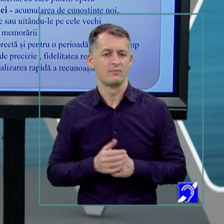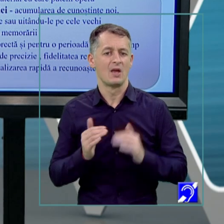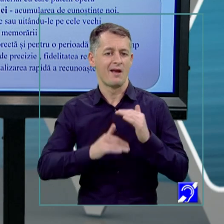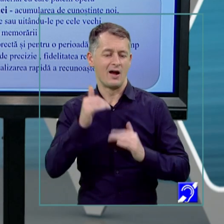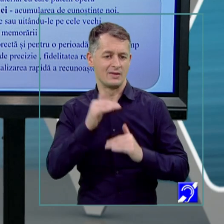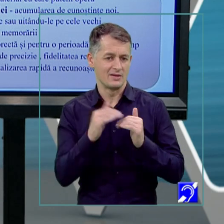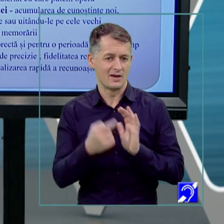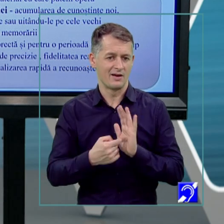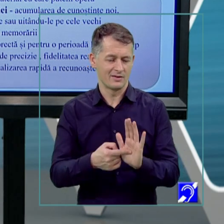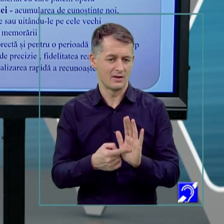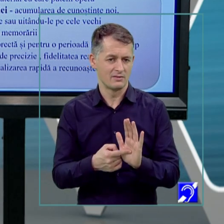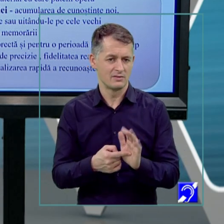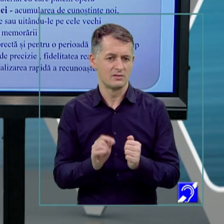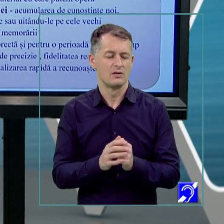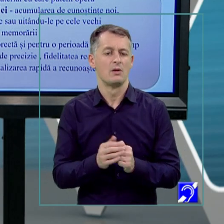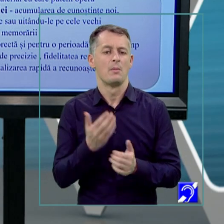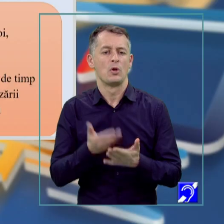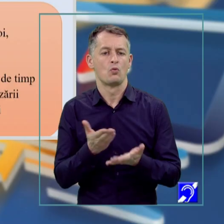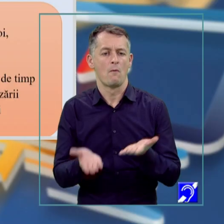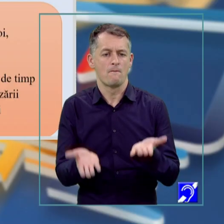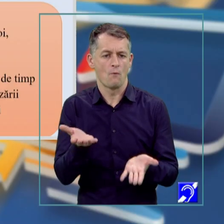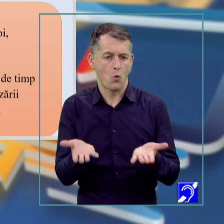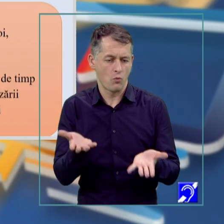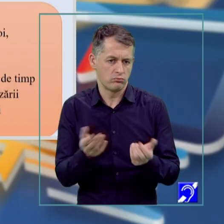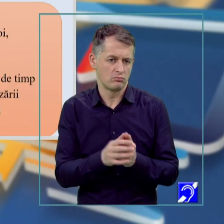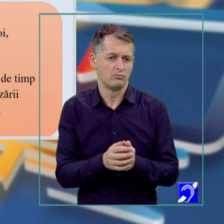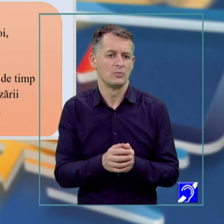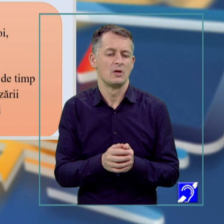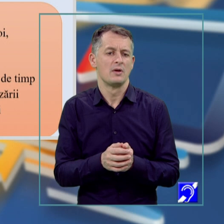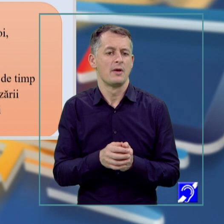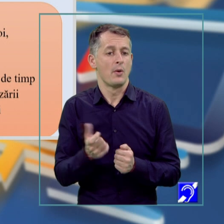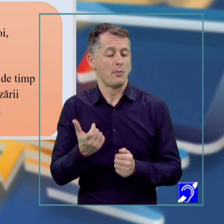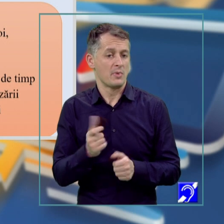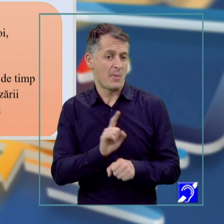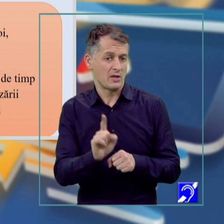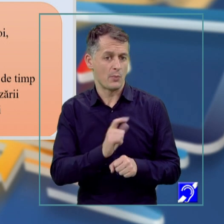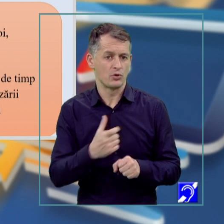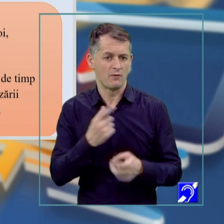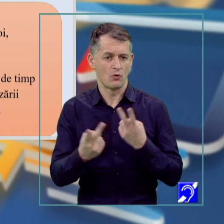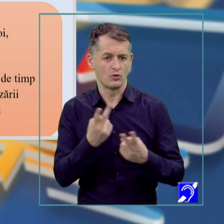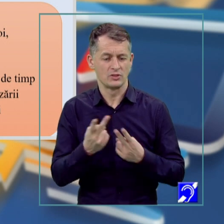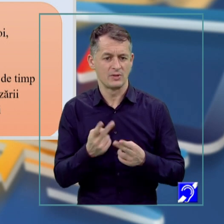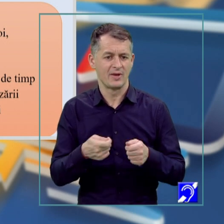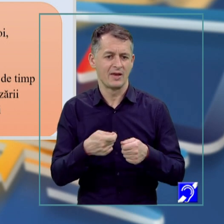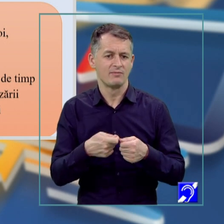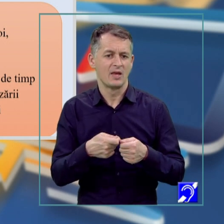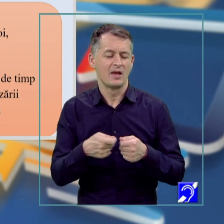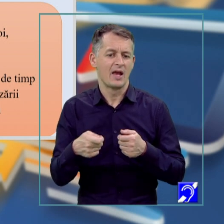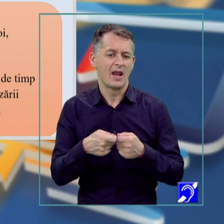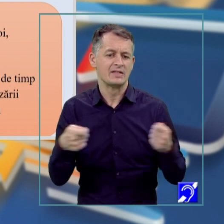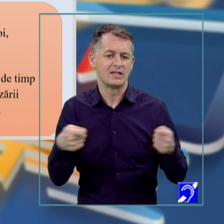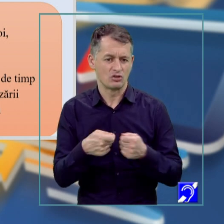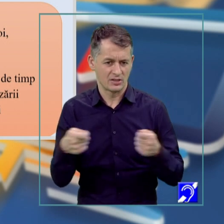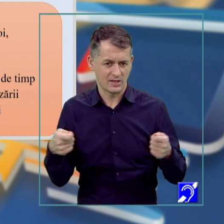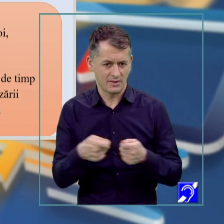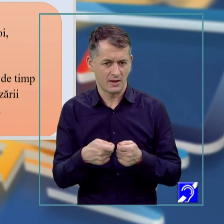creează diferențe individuale în ceea ce înseamnă volumul acesteia, adică cu ce cantitate material putem opera, elasticitatea sau mobilitatea memoriei,